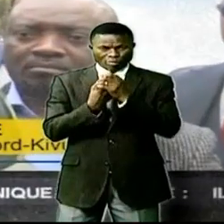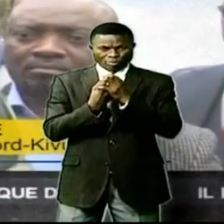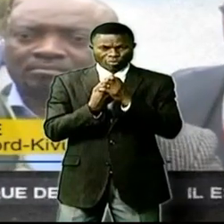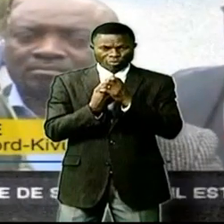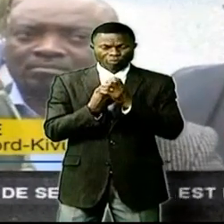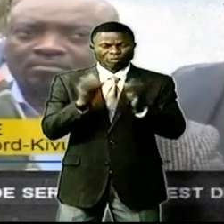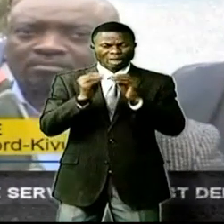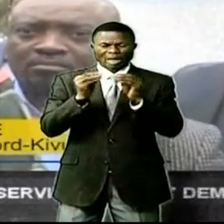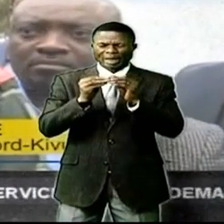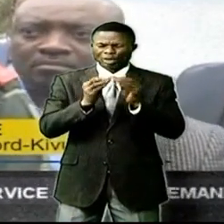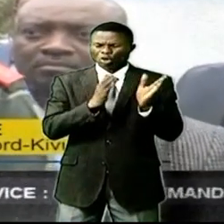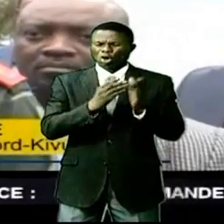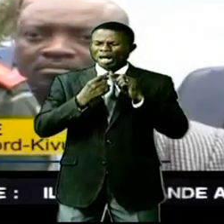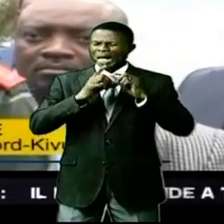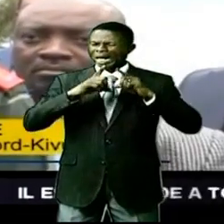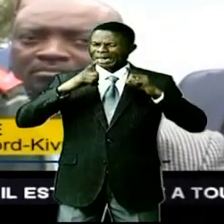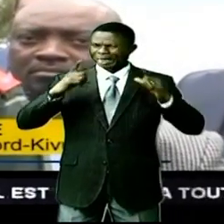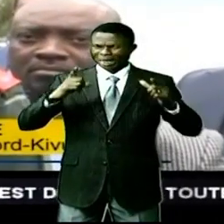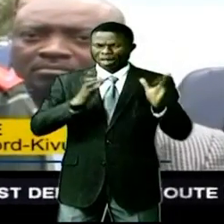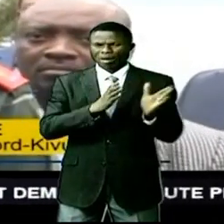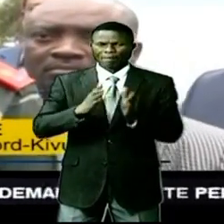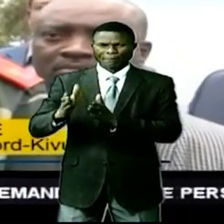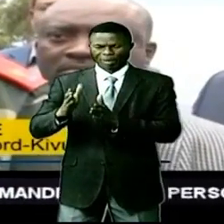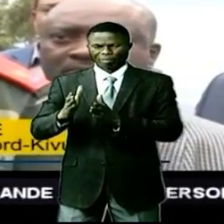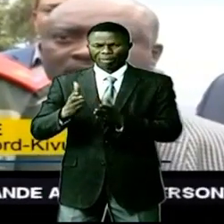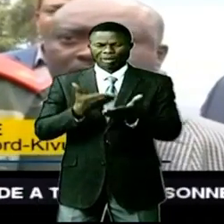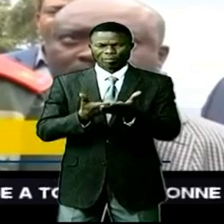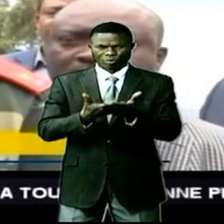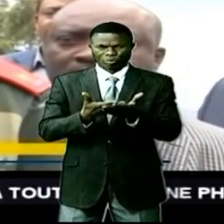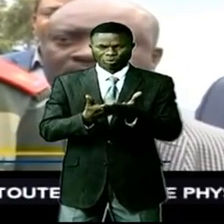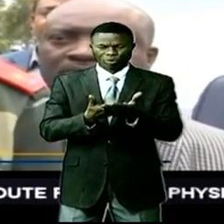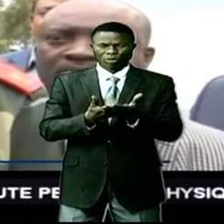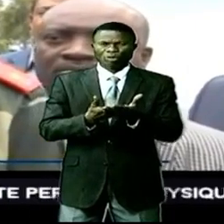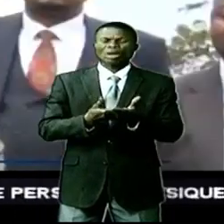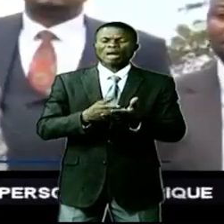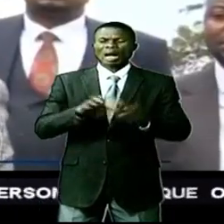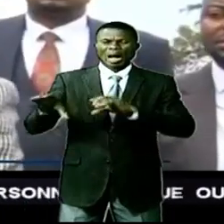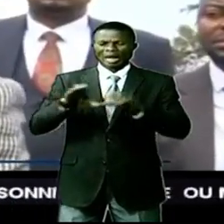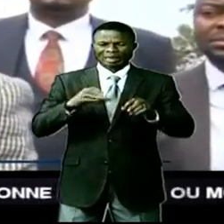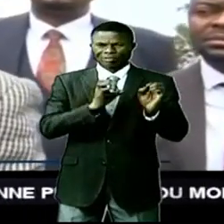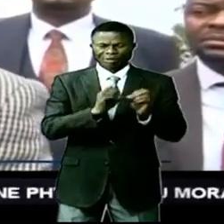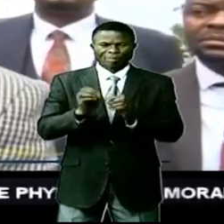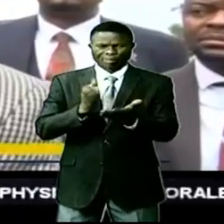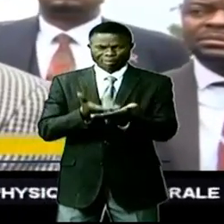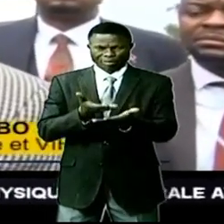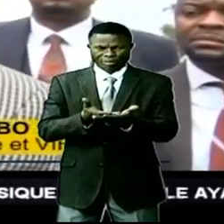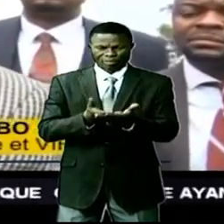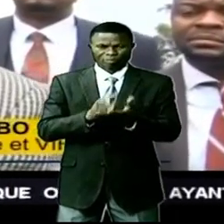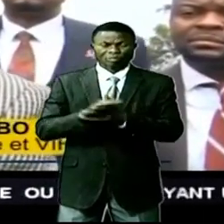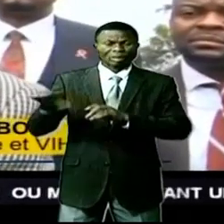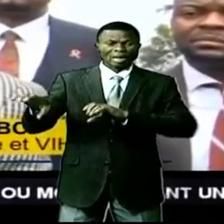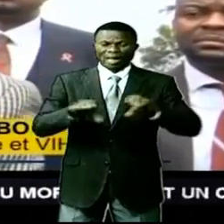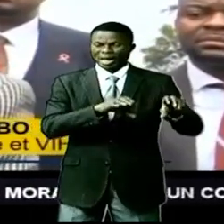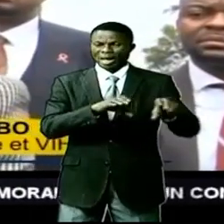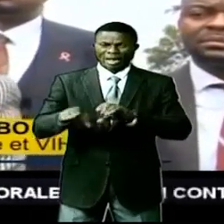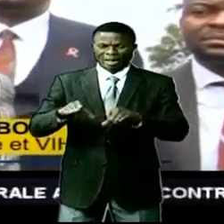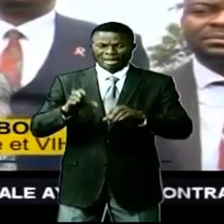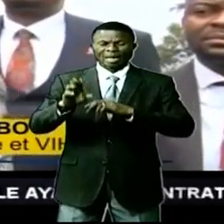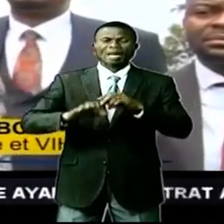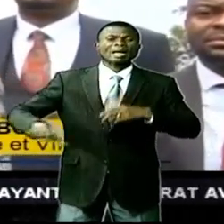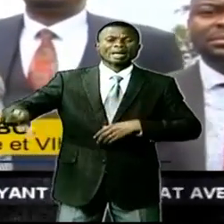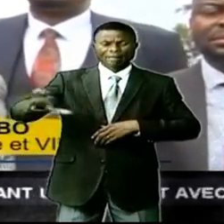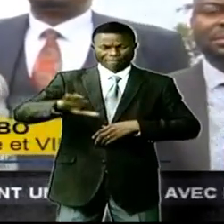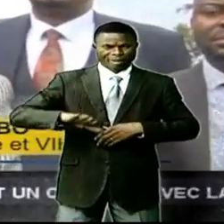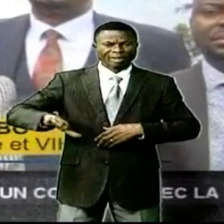grande réunion sous le lit du gouverneur pour essayer de mobiliser tout. FONAST, c'est une activité nationale